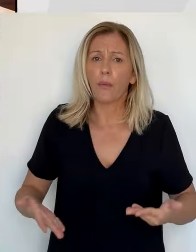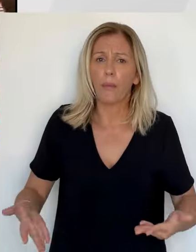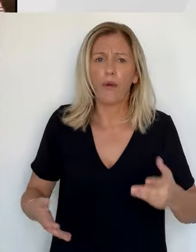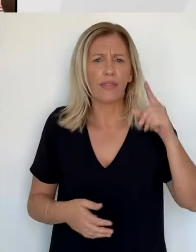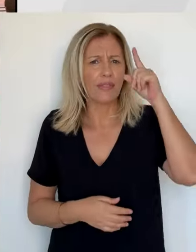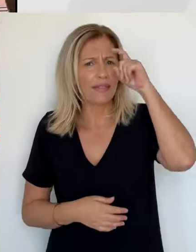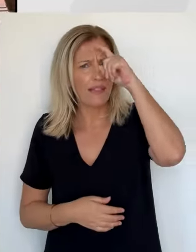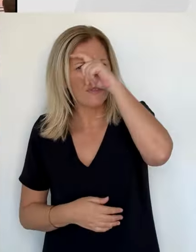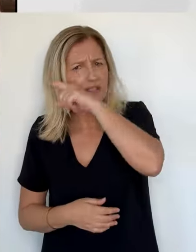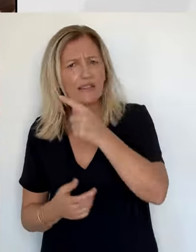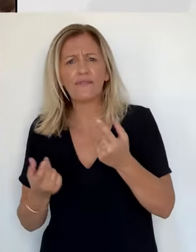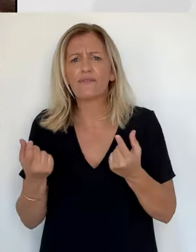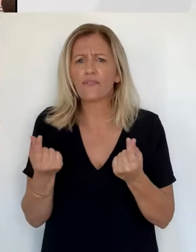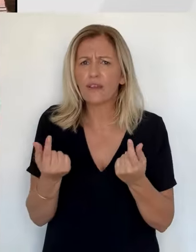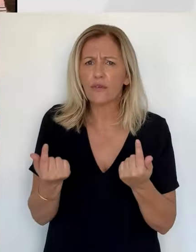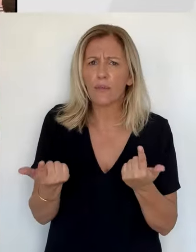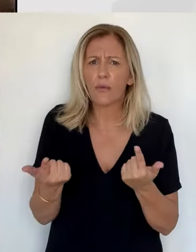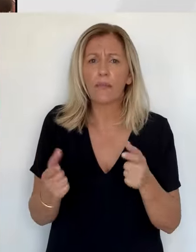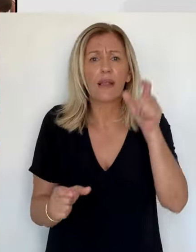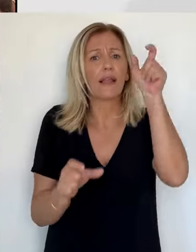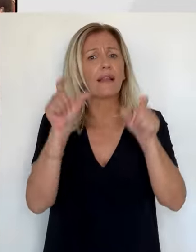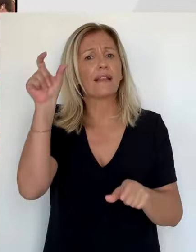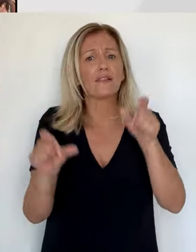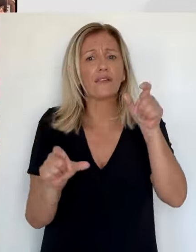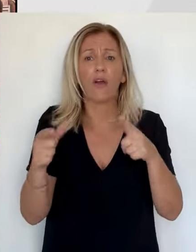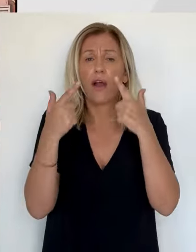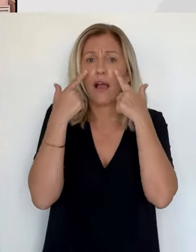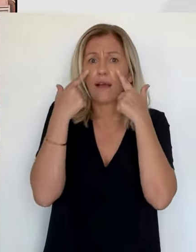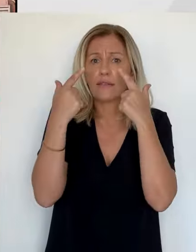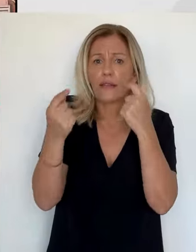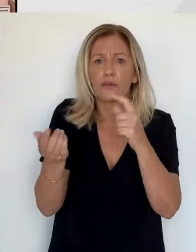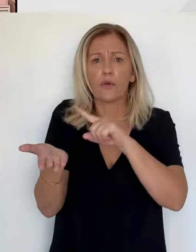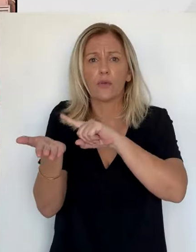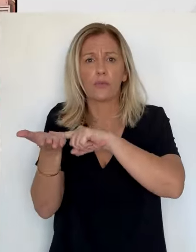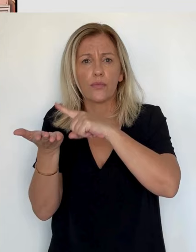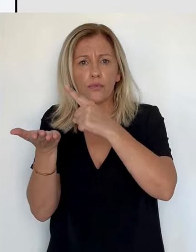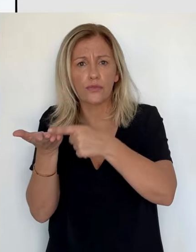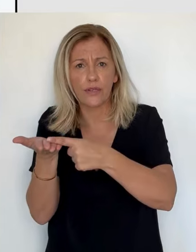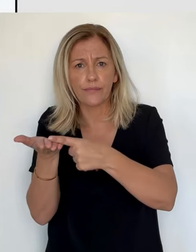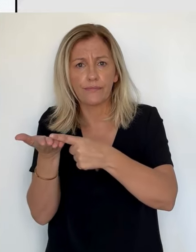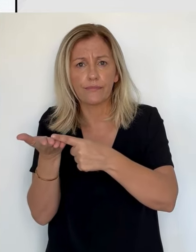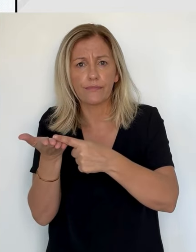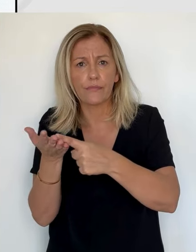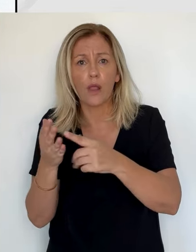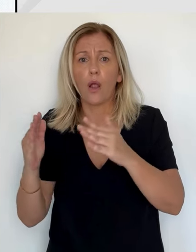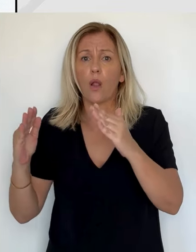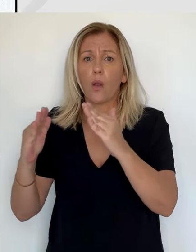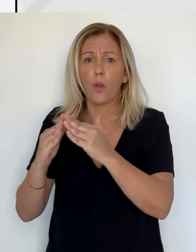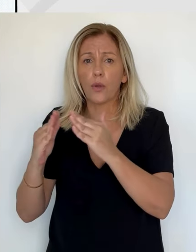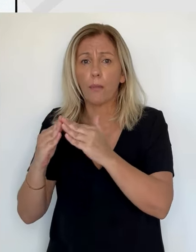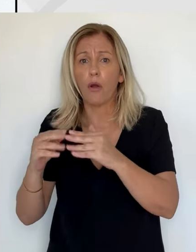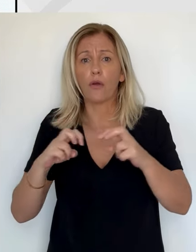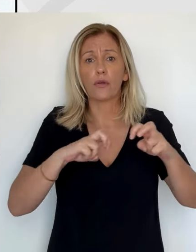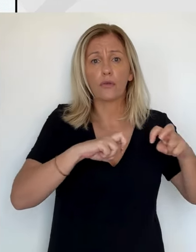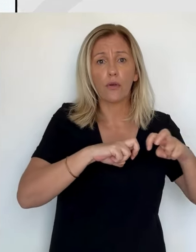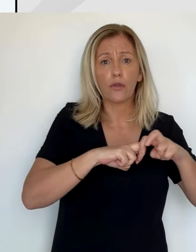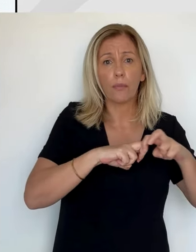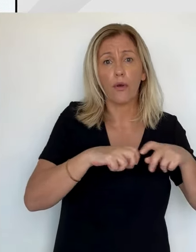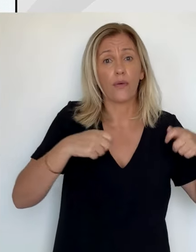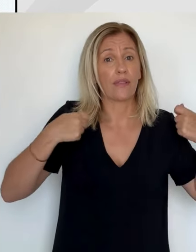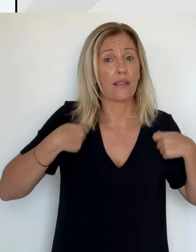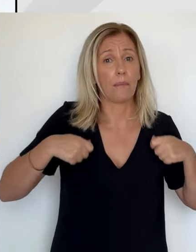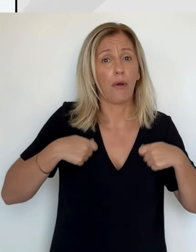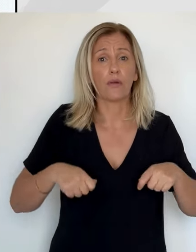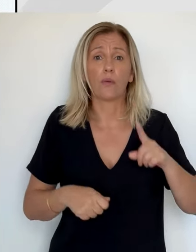et moins sur place. On est dans une période où financièrement ce n pas évident. Donc je pense que les gens ont